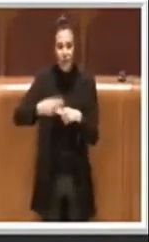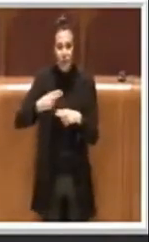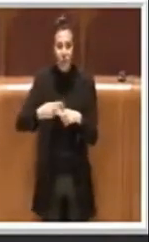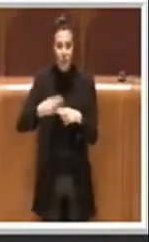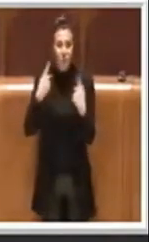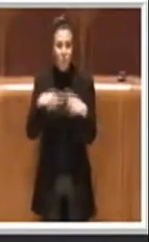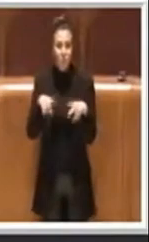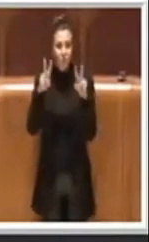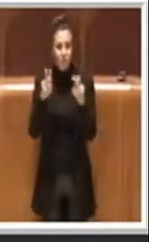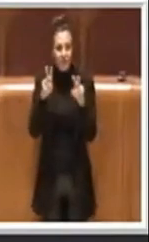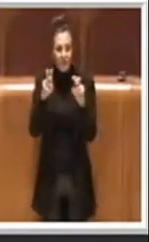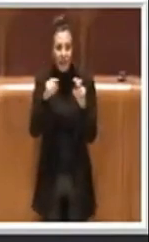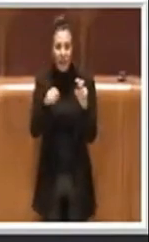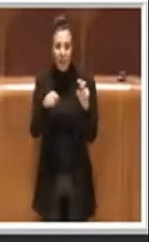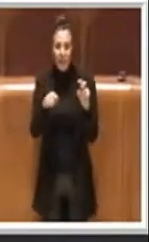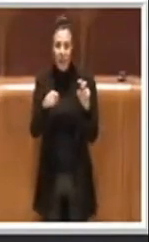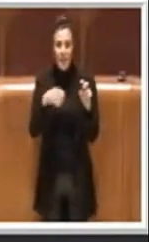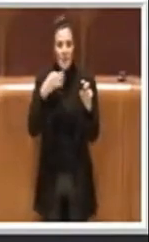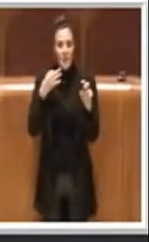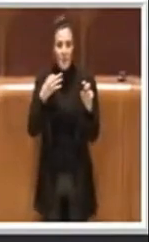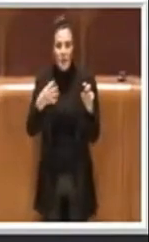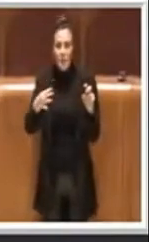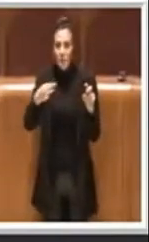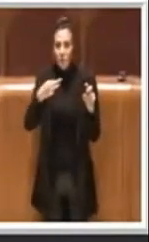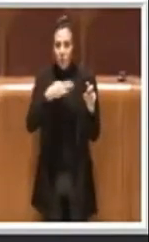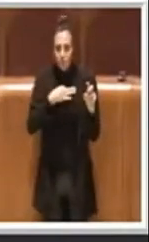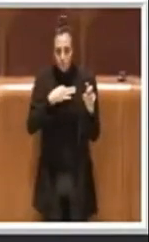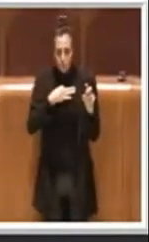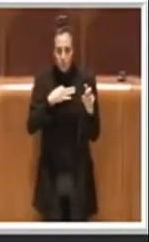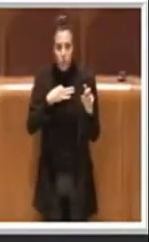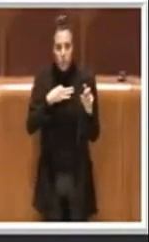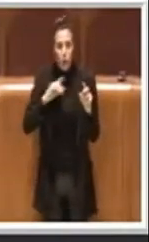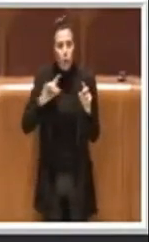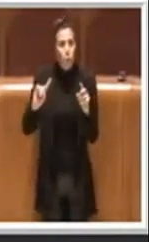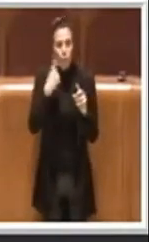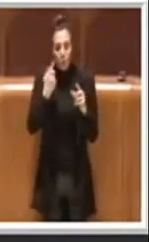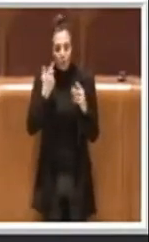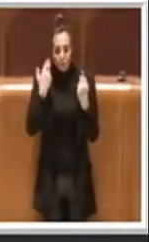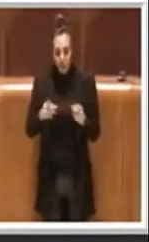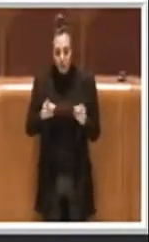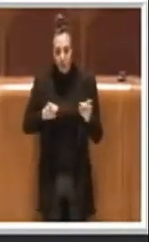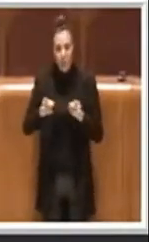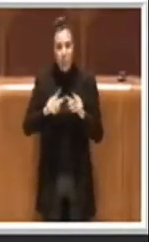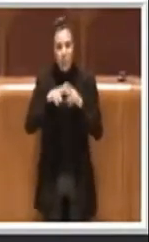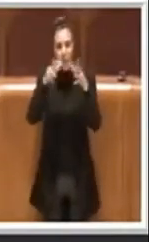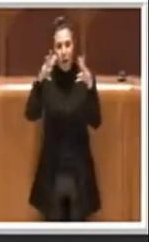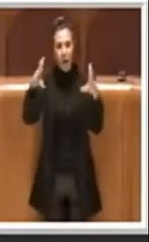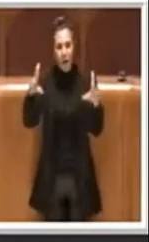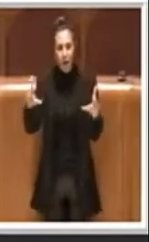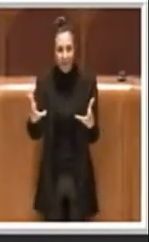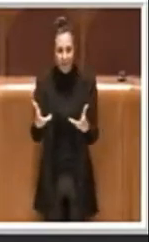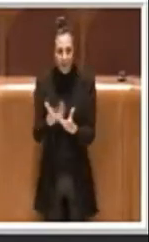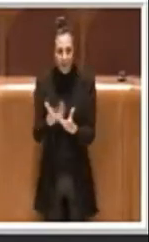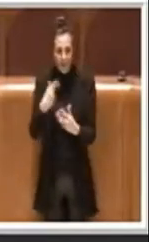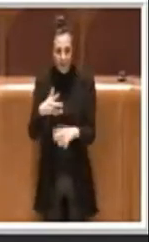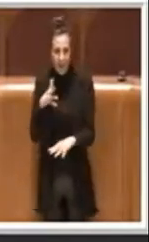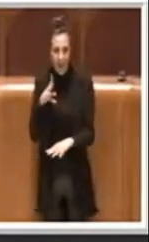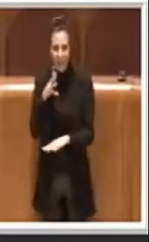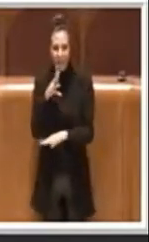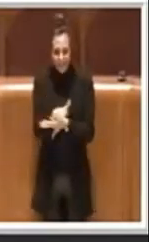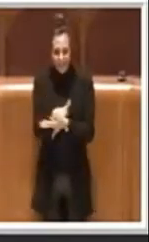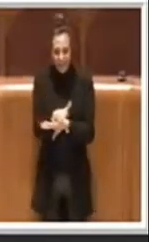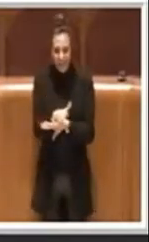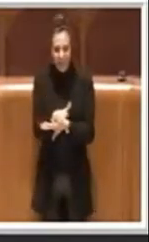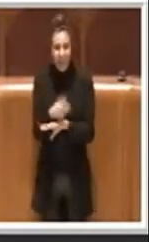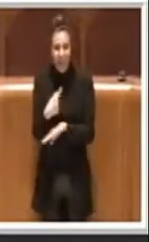si fa sentire sempre e sempre più, soprattutto in questo momento di pandemia, appunto sull'accessibilità al cibo, un